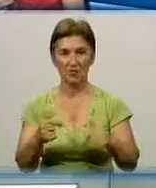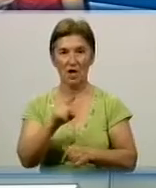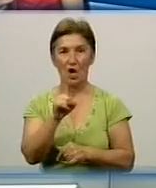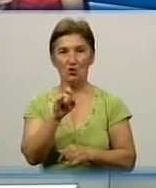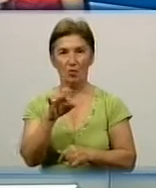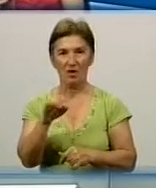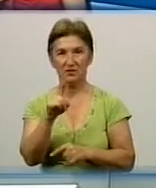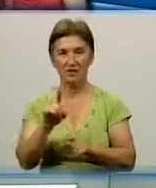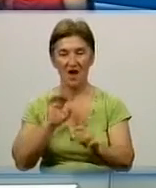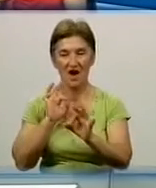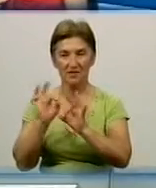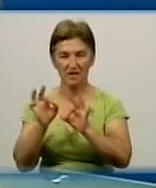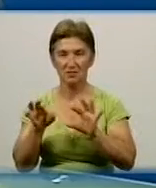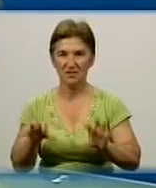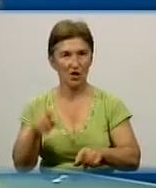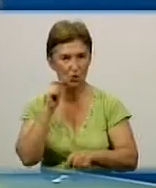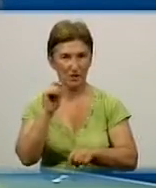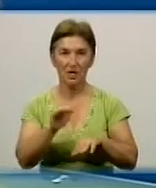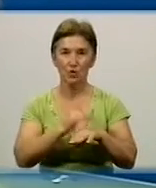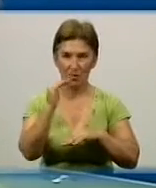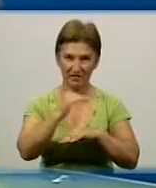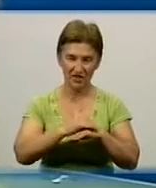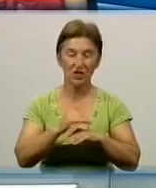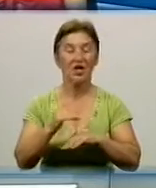Доброго вечора!